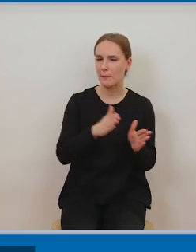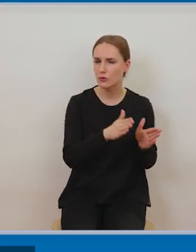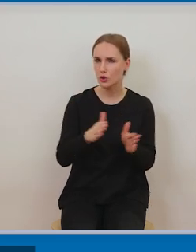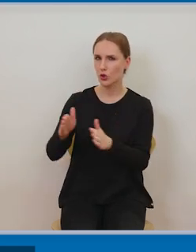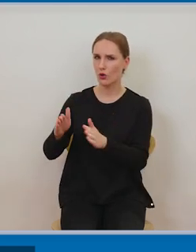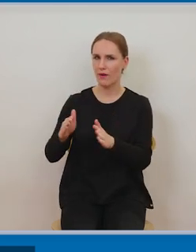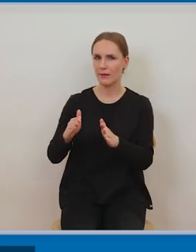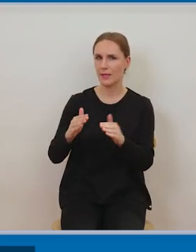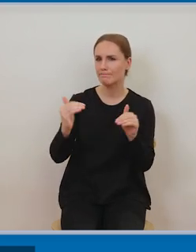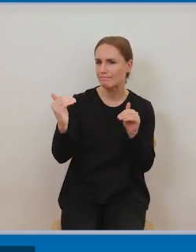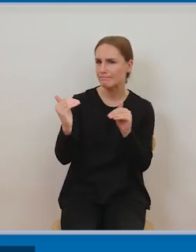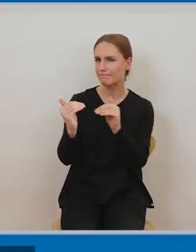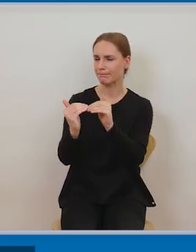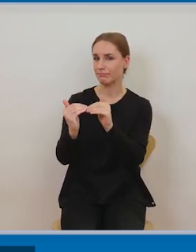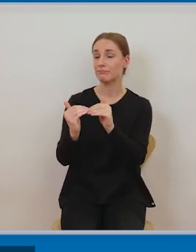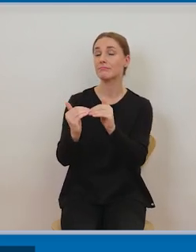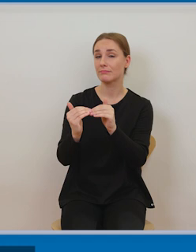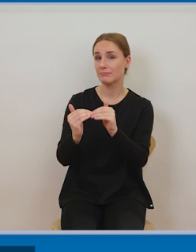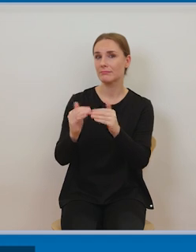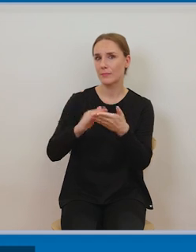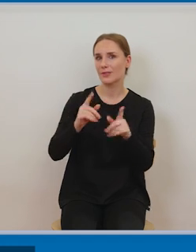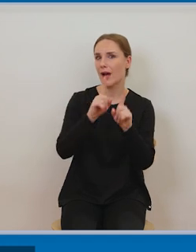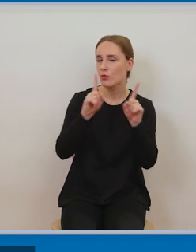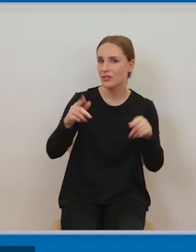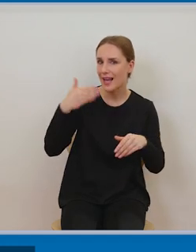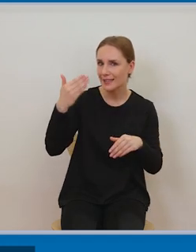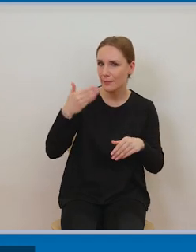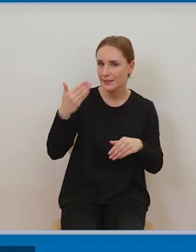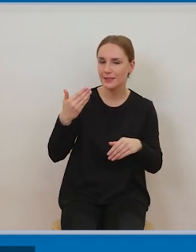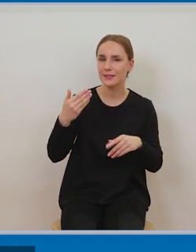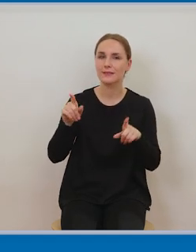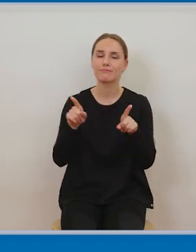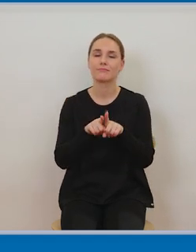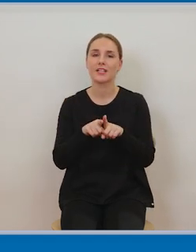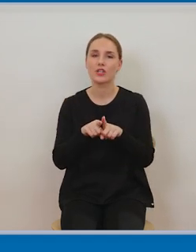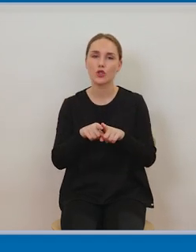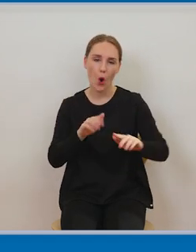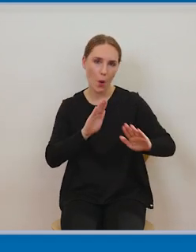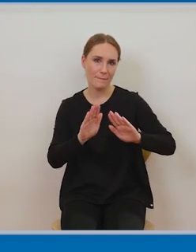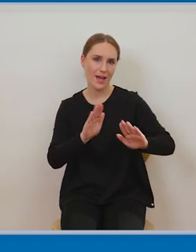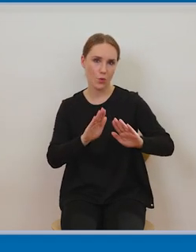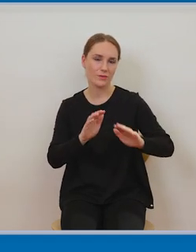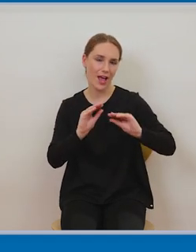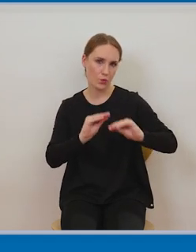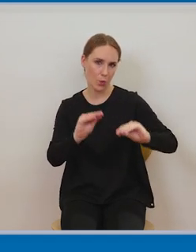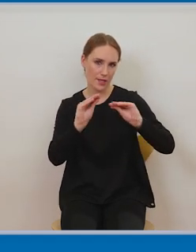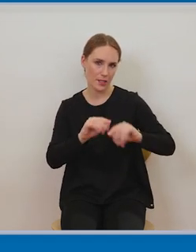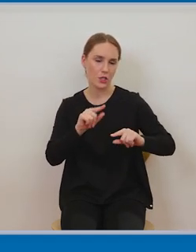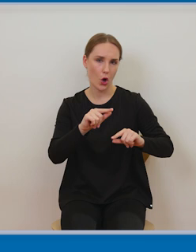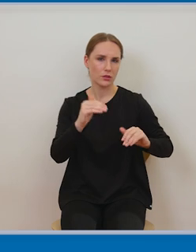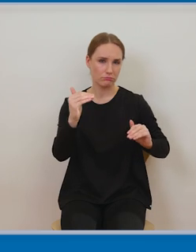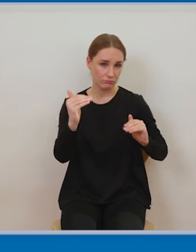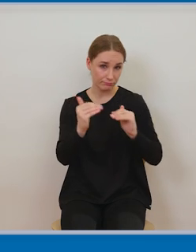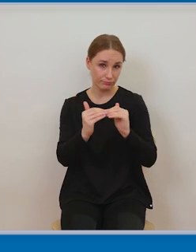który właśnie pomaga studentom z niepełnosprawnością mamy nadzieję, że